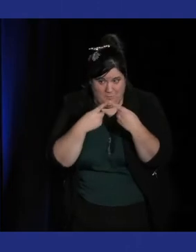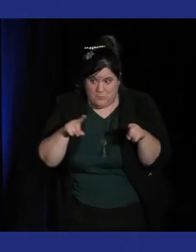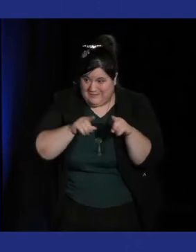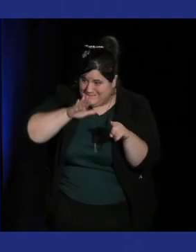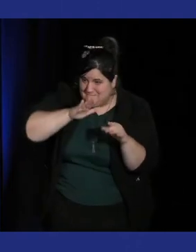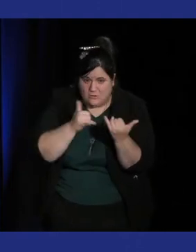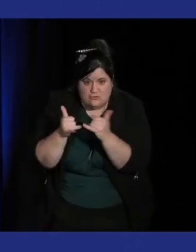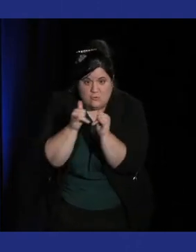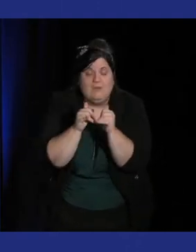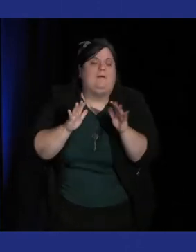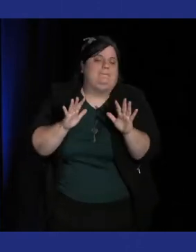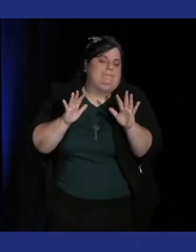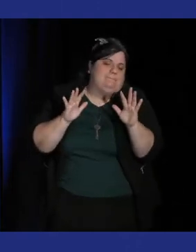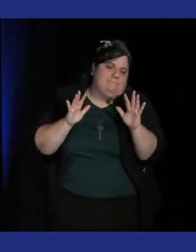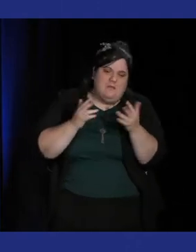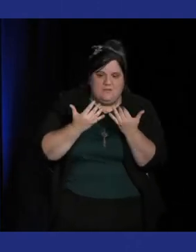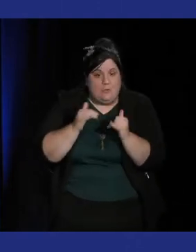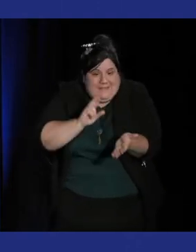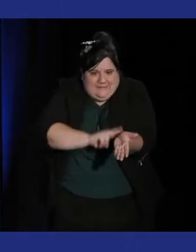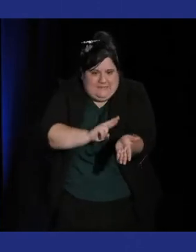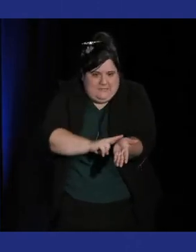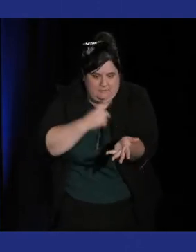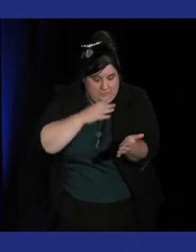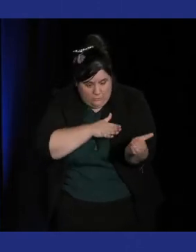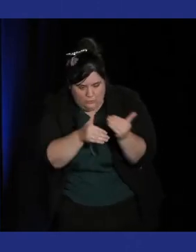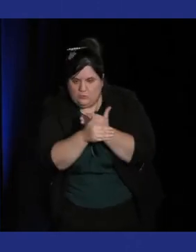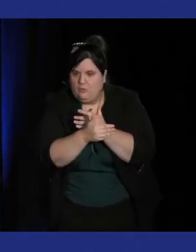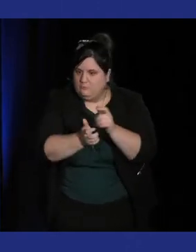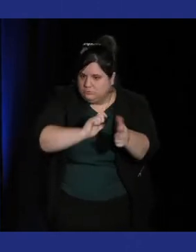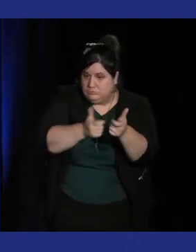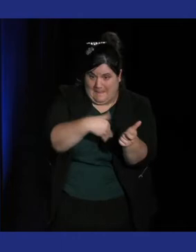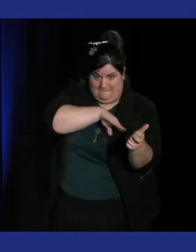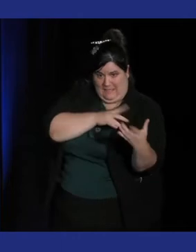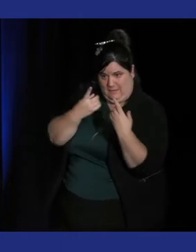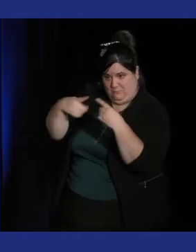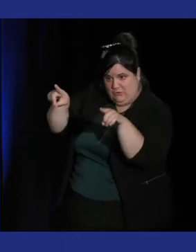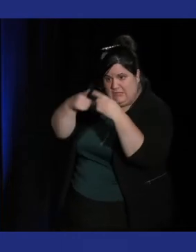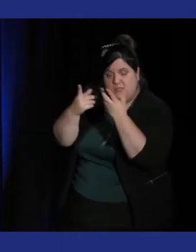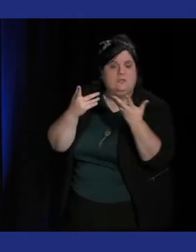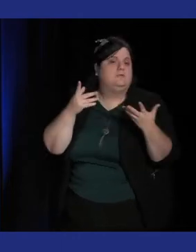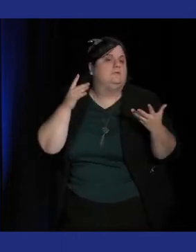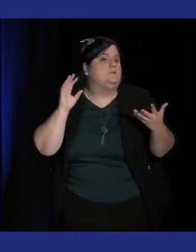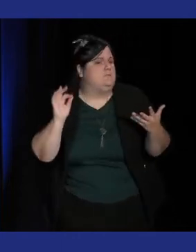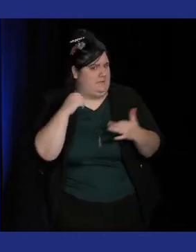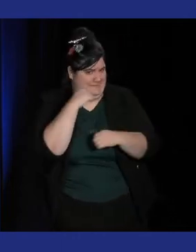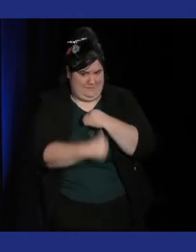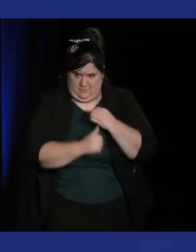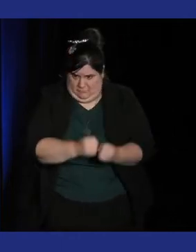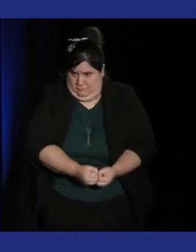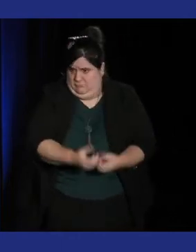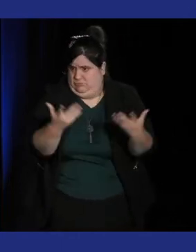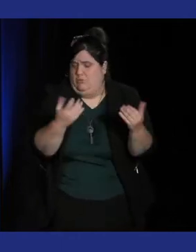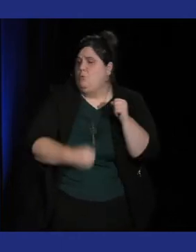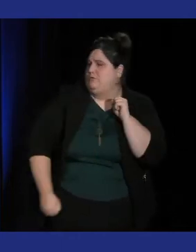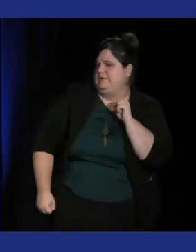fait la musique va devenir la base du gameplay et en fait c'est un style qui est quand même, même s'il eu des bribes en fait de